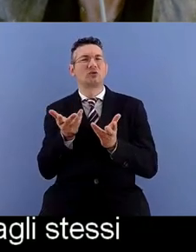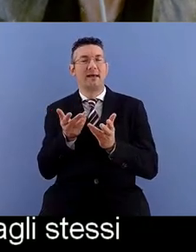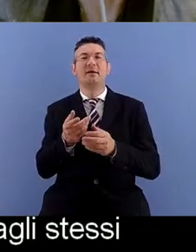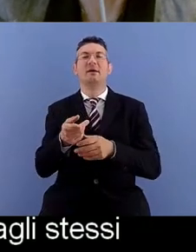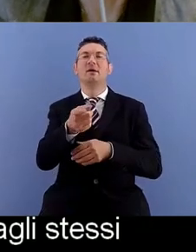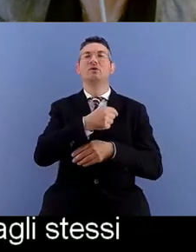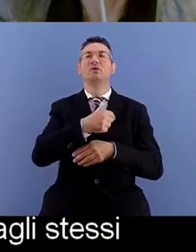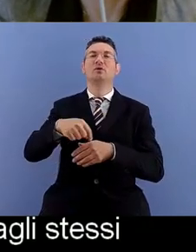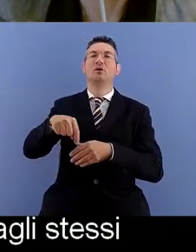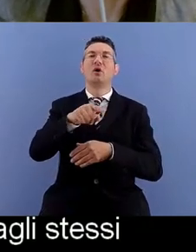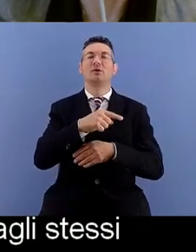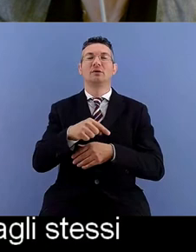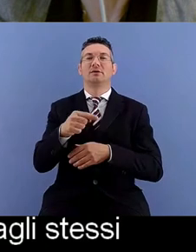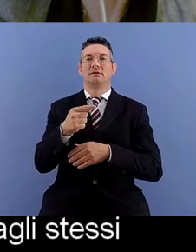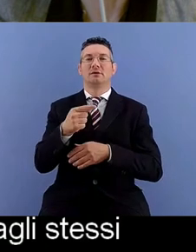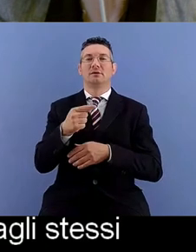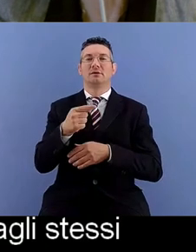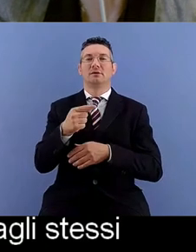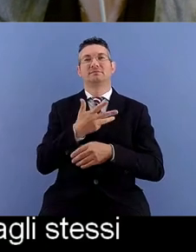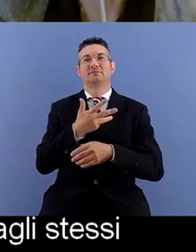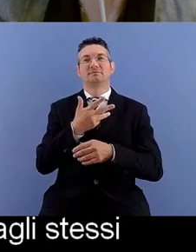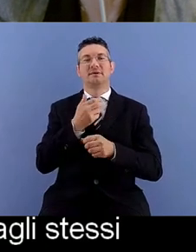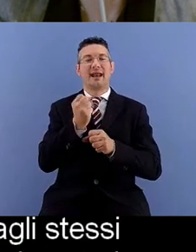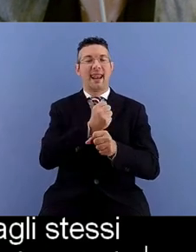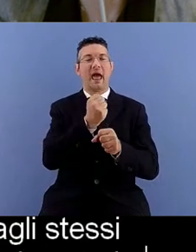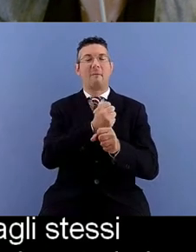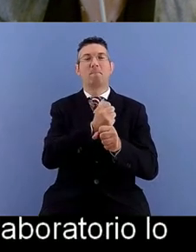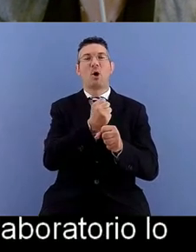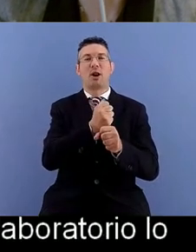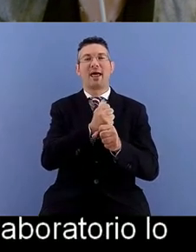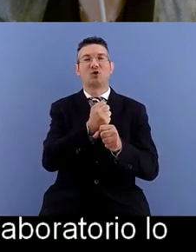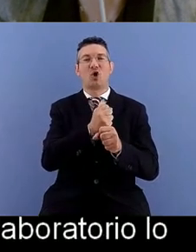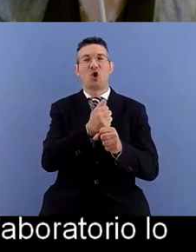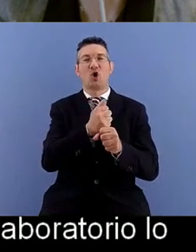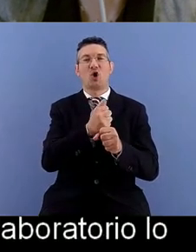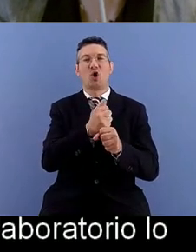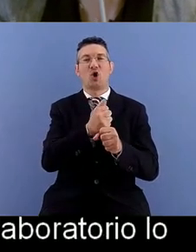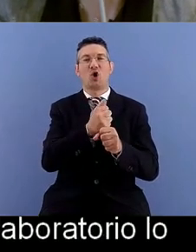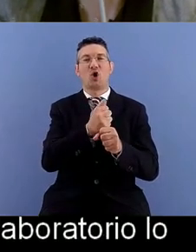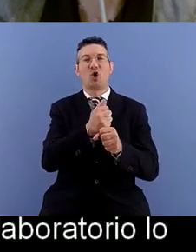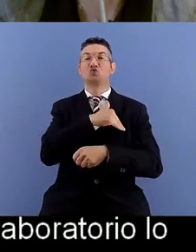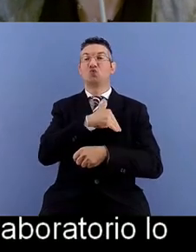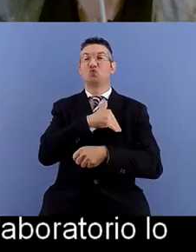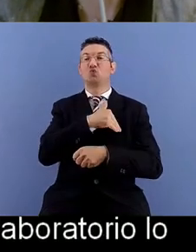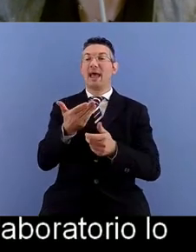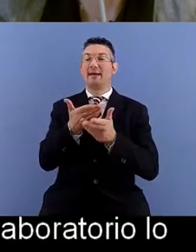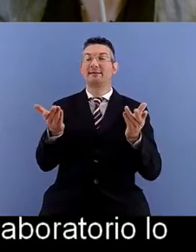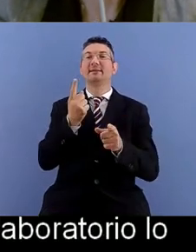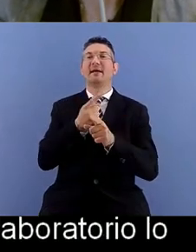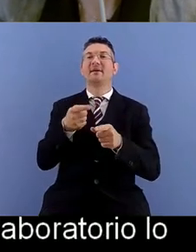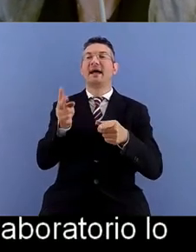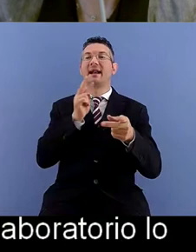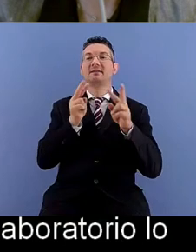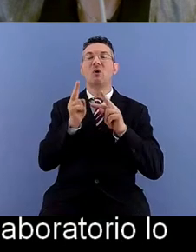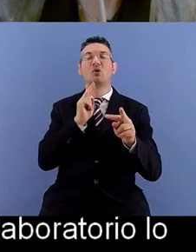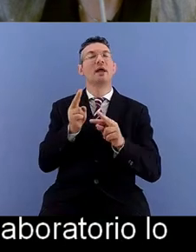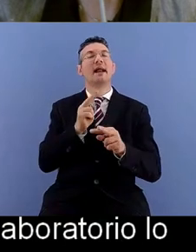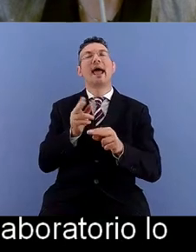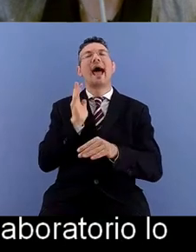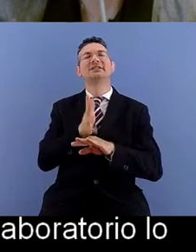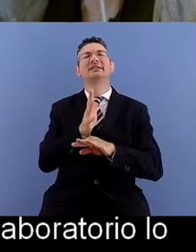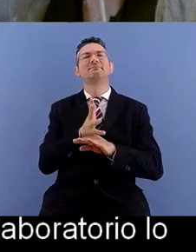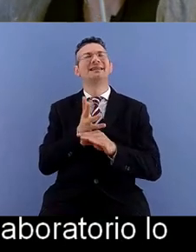un laboratorio lo scorso anno chiedendo agli studenti di rispondere cos'è l'accessibilità e hanno